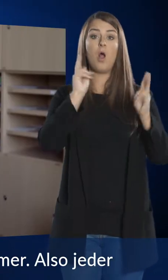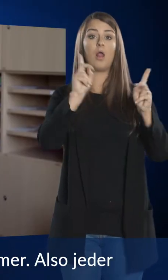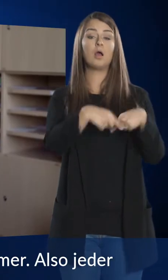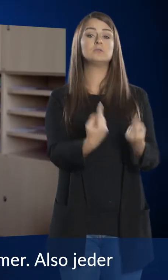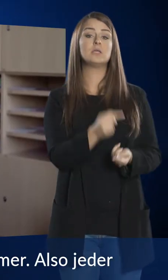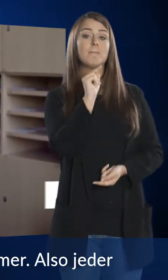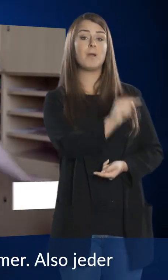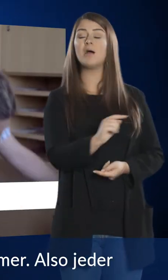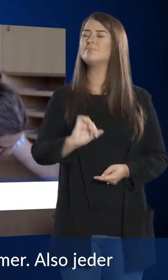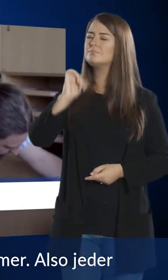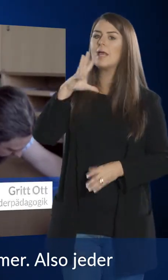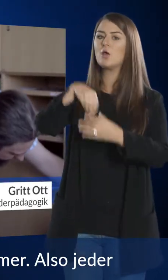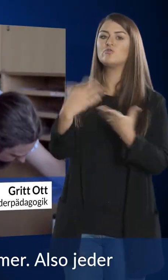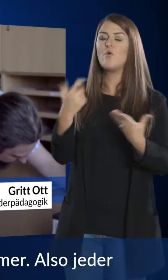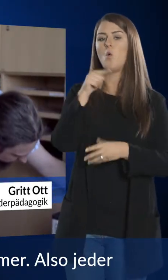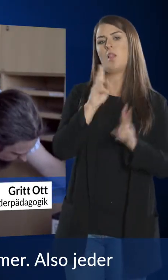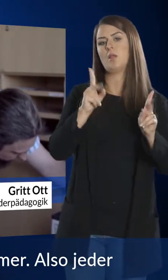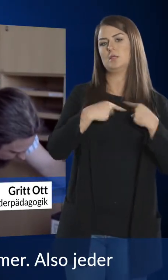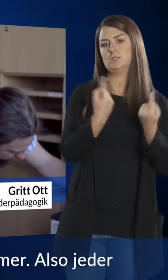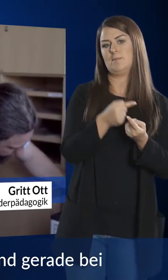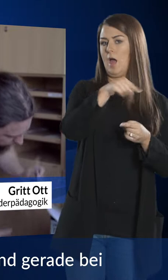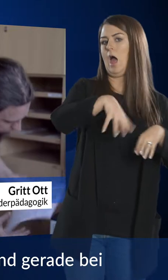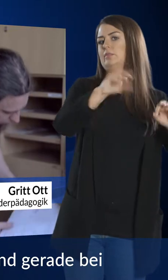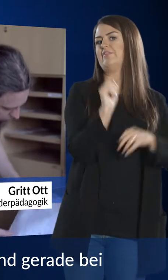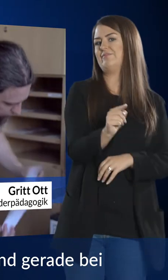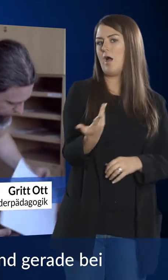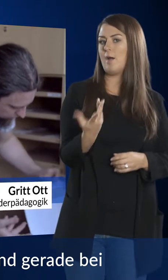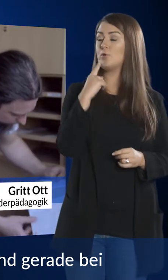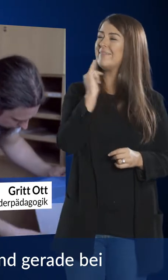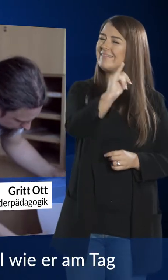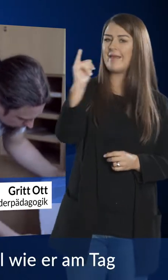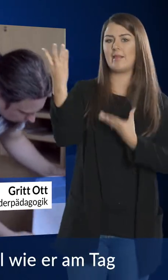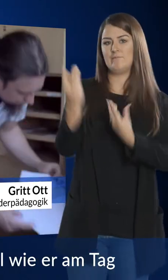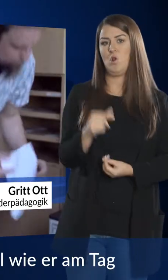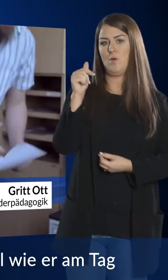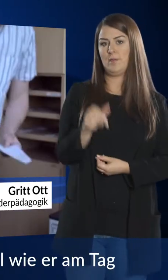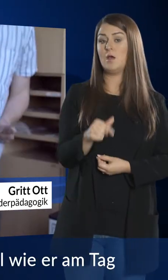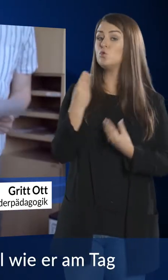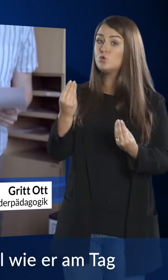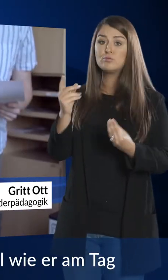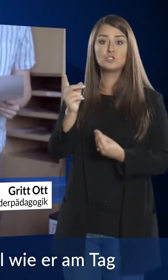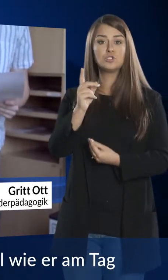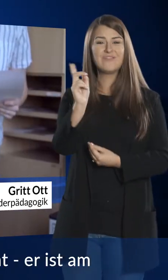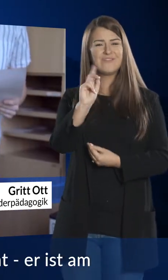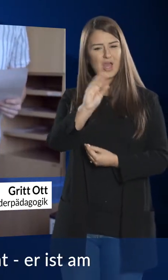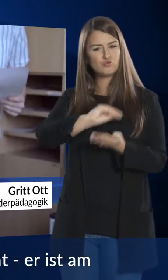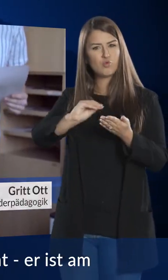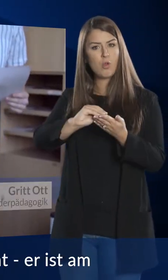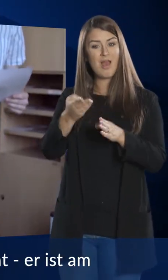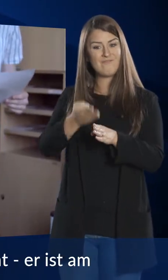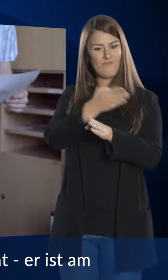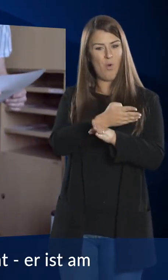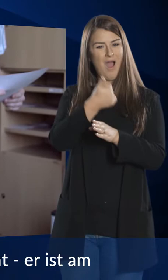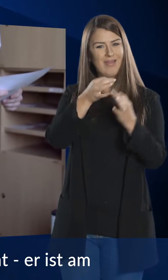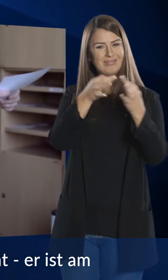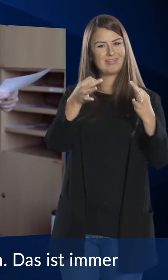Inklusion beginnt im Lehrerzimmer. Also jeder ist hier erstmal willkommen. Gerade bei unseren Schülern sagen wir, egal wie er am Tag zuvor die Schule